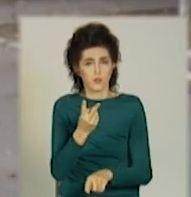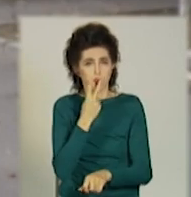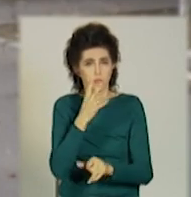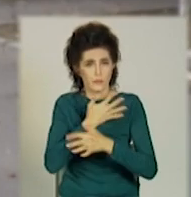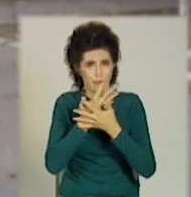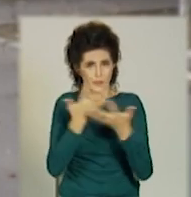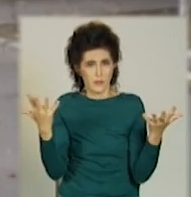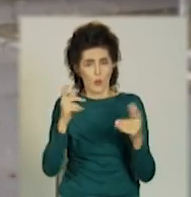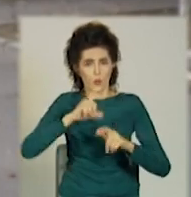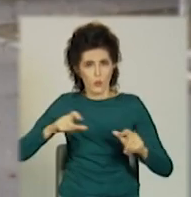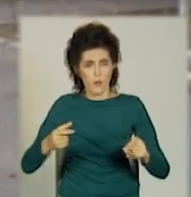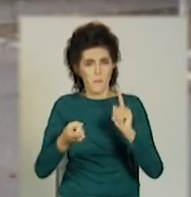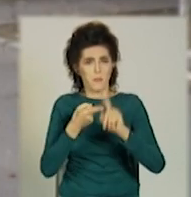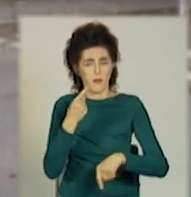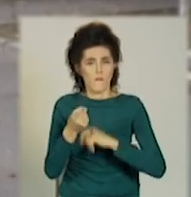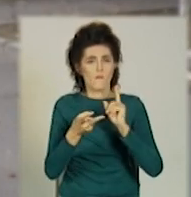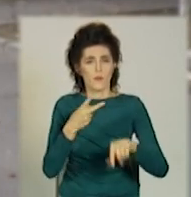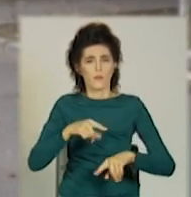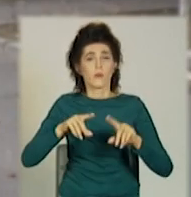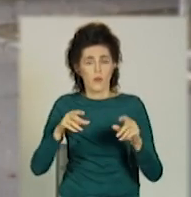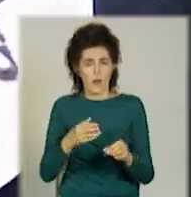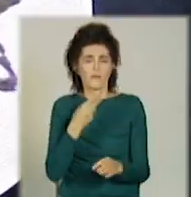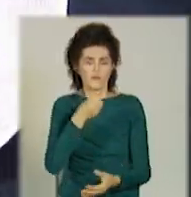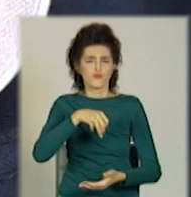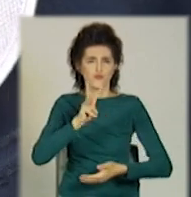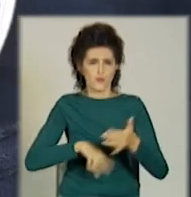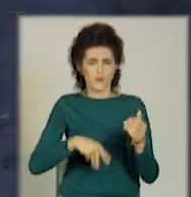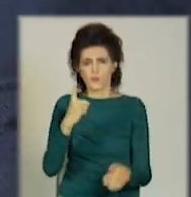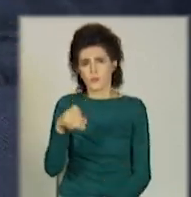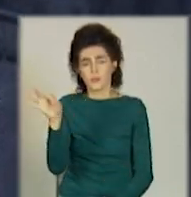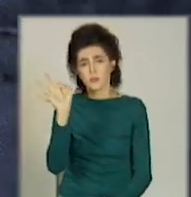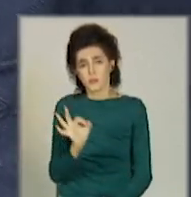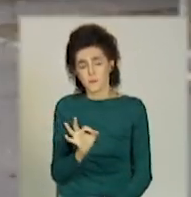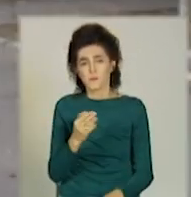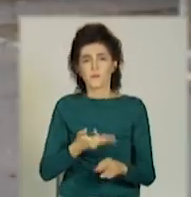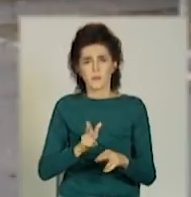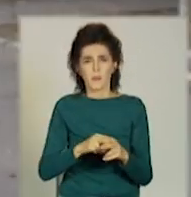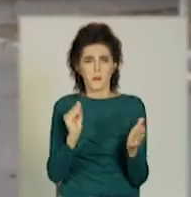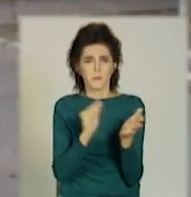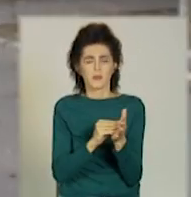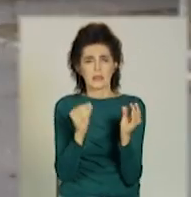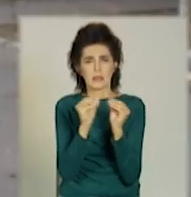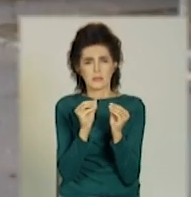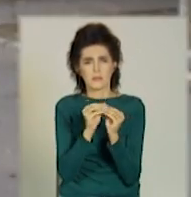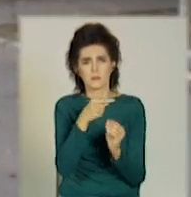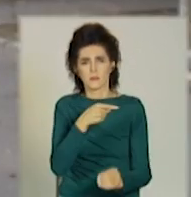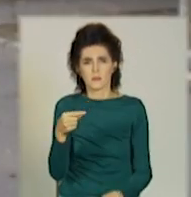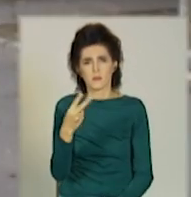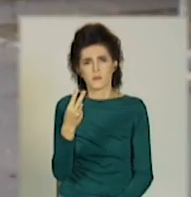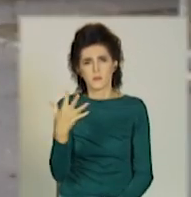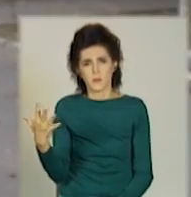вдруге за рік, то штраф виписується вже 100%, це вже становить від 10 до 20